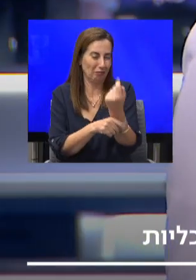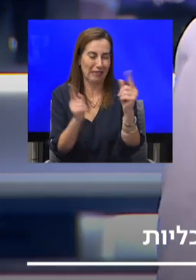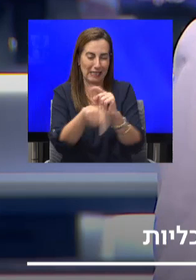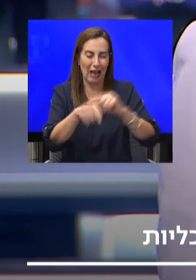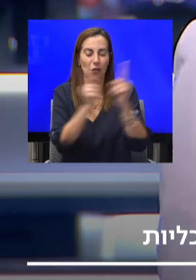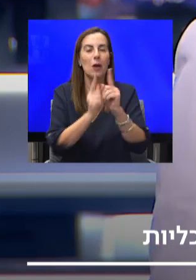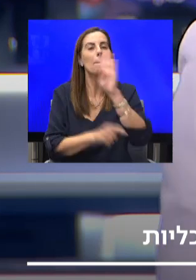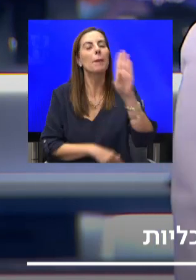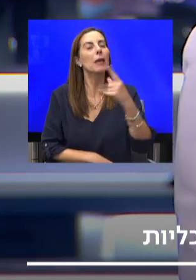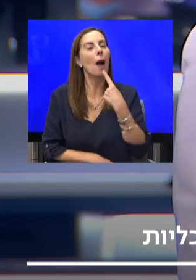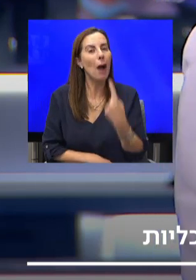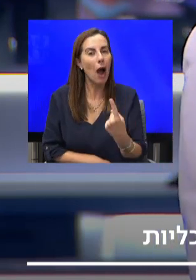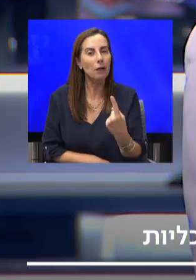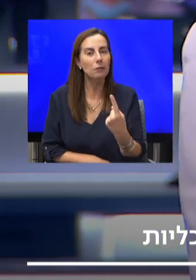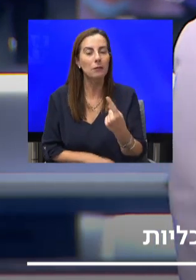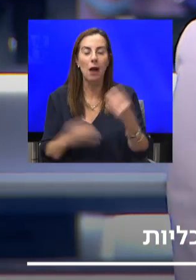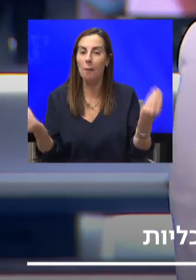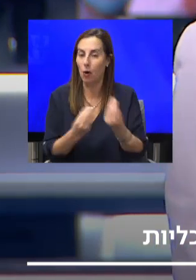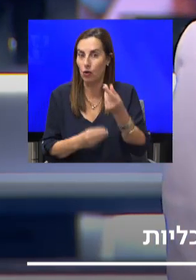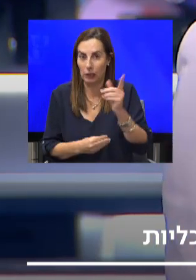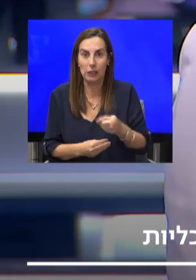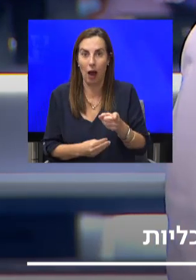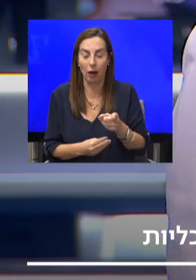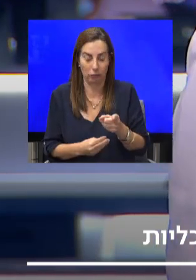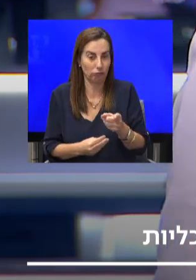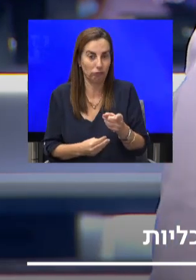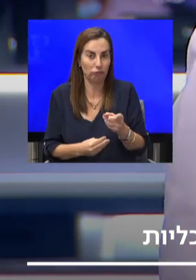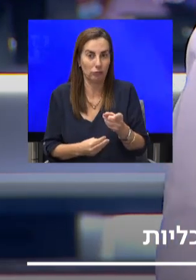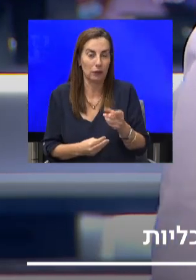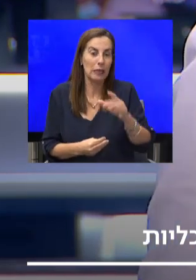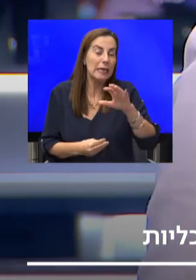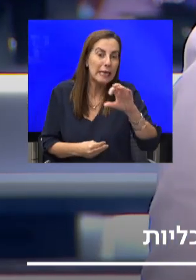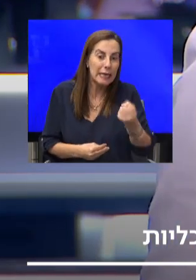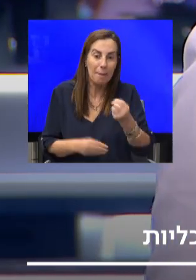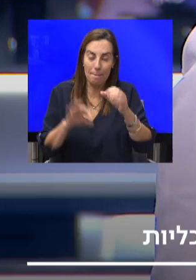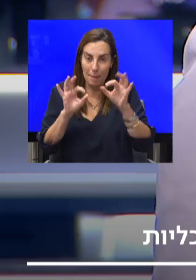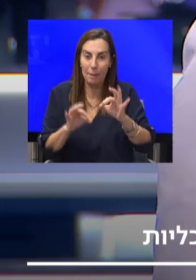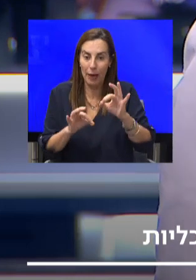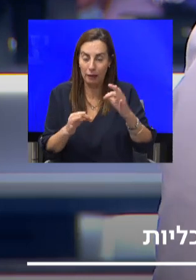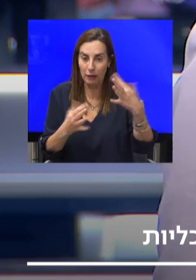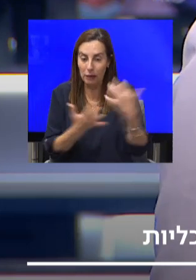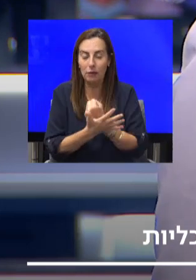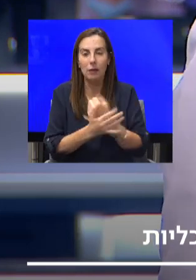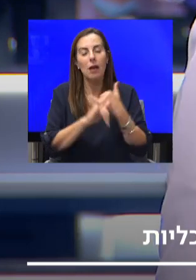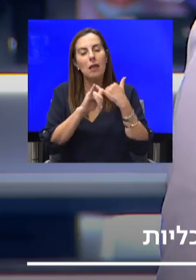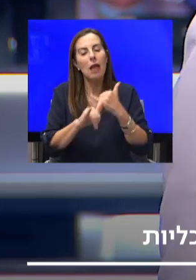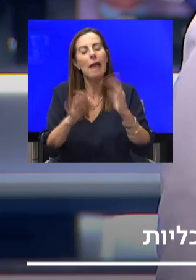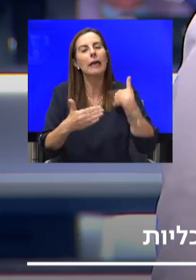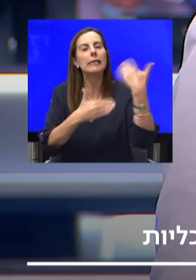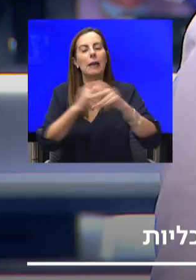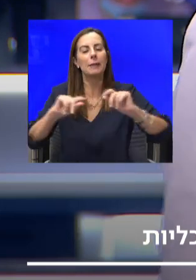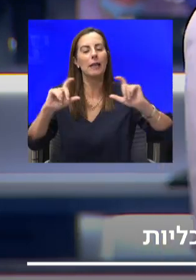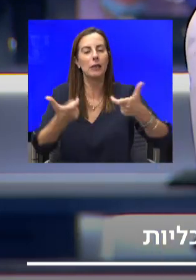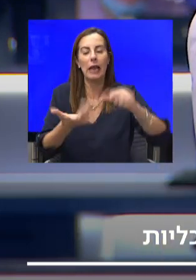משהו שאמור לפחות להיות בשורה אם וכאשר הוא באמת התממש. הוא אמר נביא מסלול יציאה נפרד להרים אדומות, כלומר